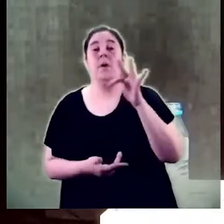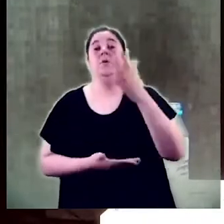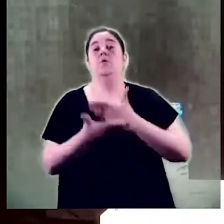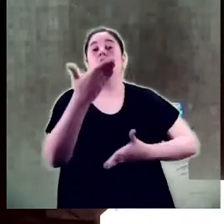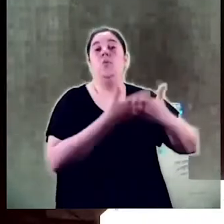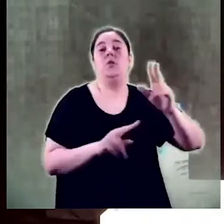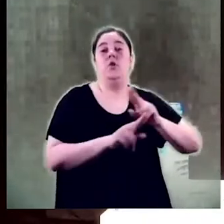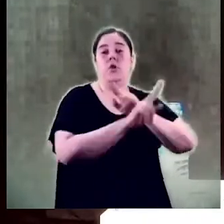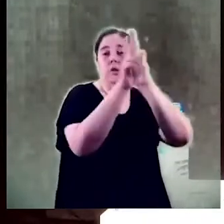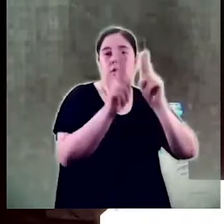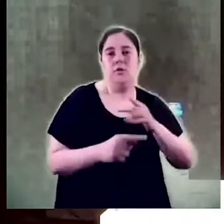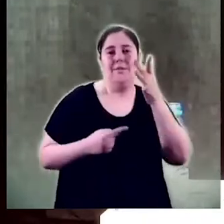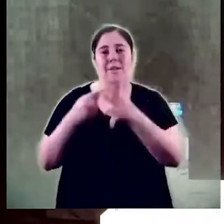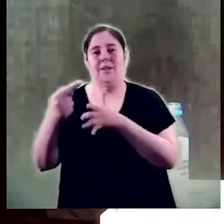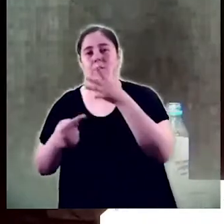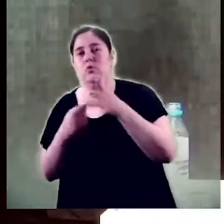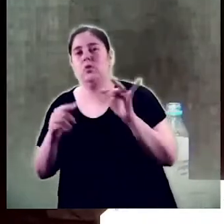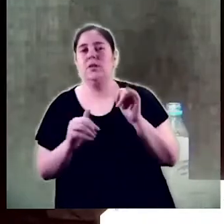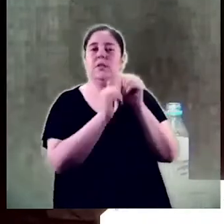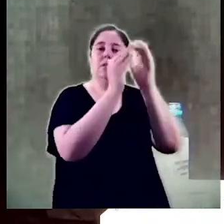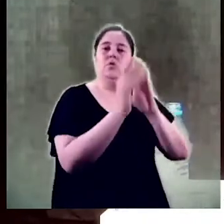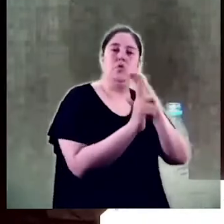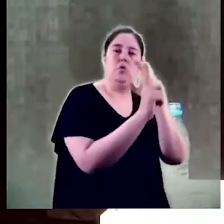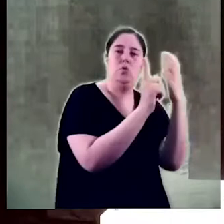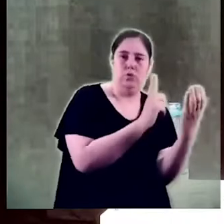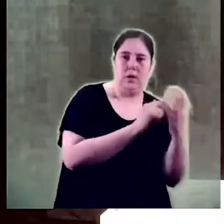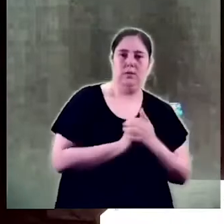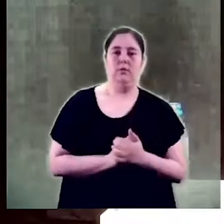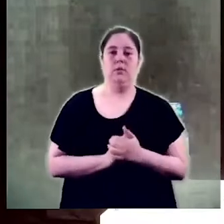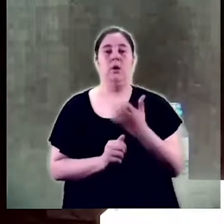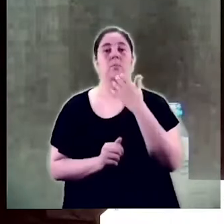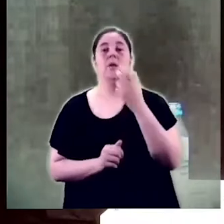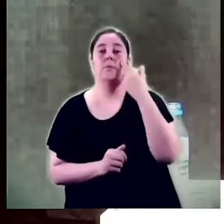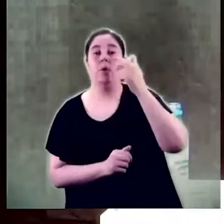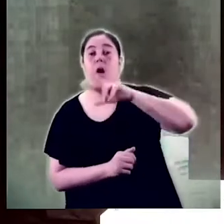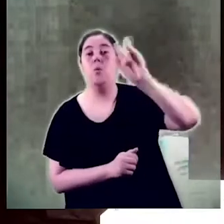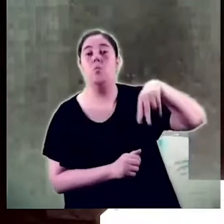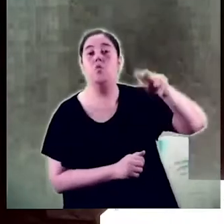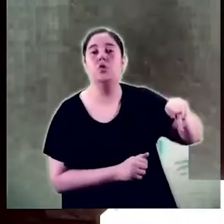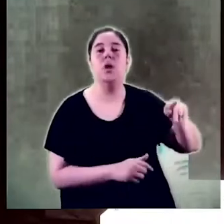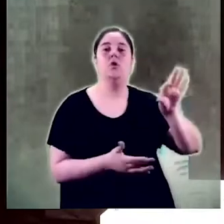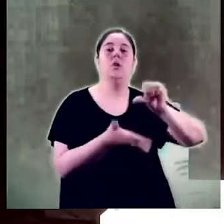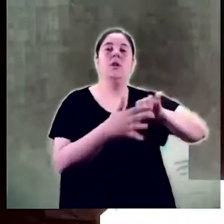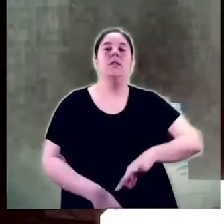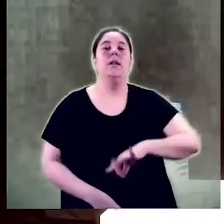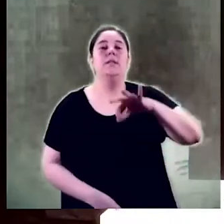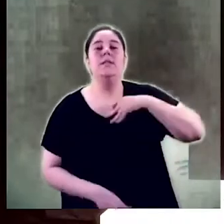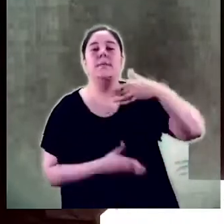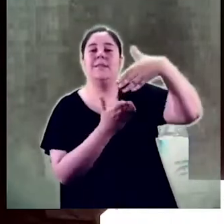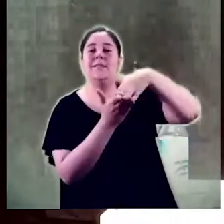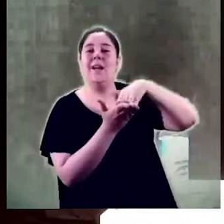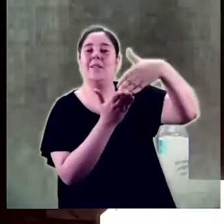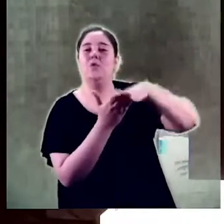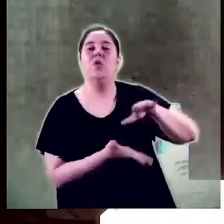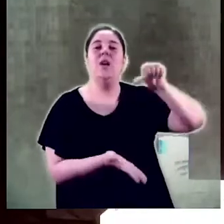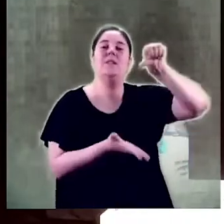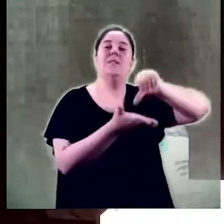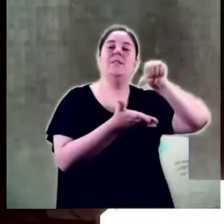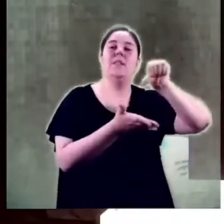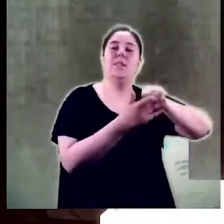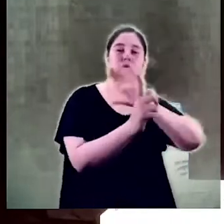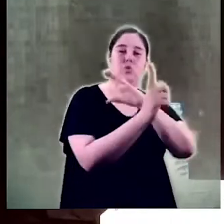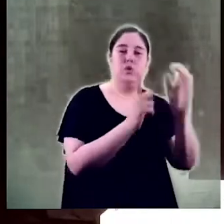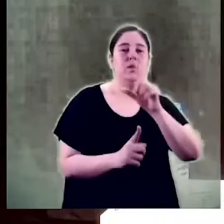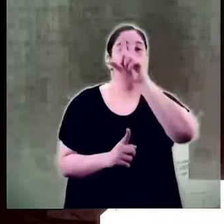cooperació internacional indústries i institucions culturals per exemple museus centres cívics editorials centres culturals